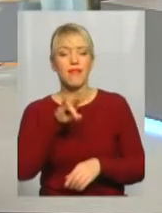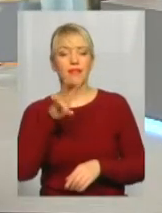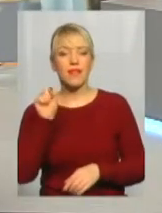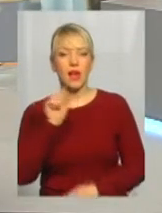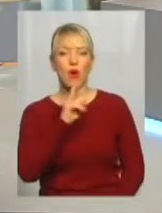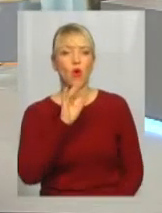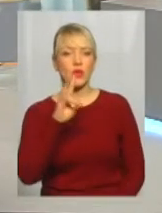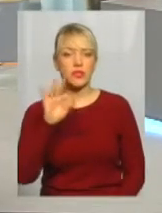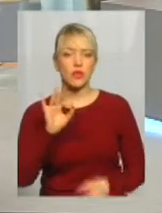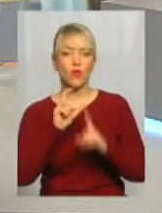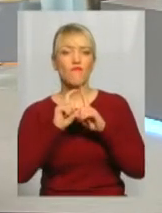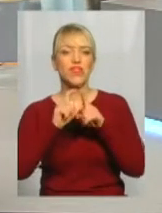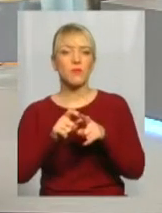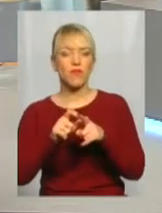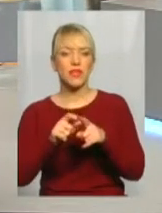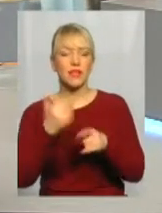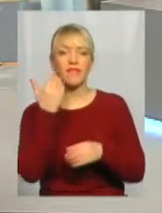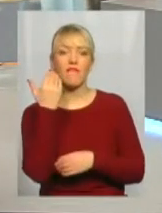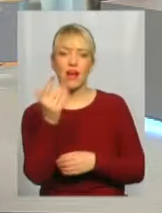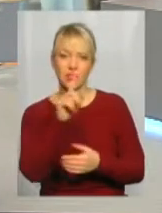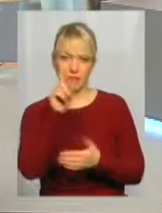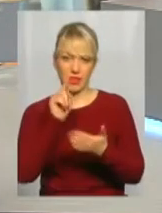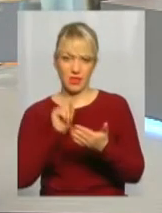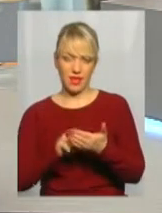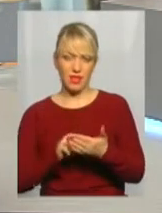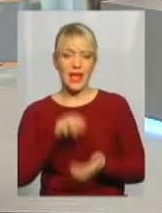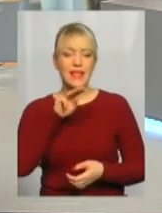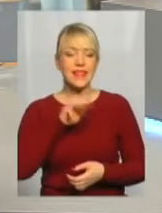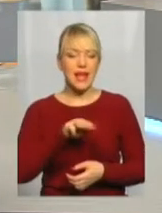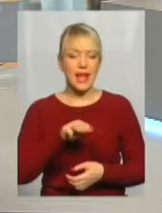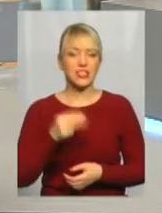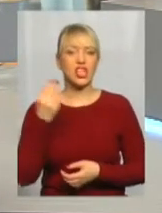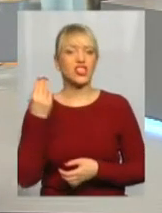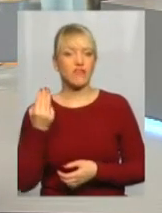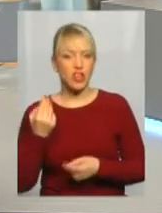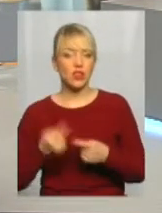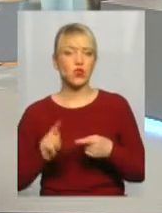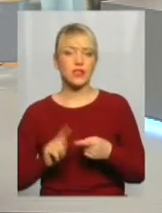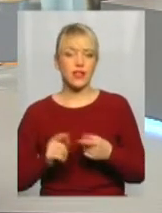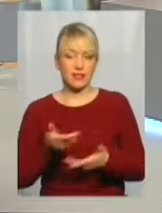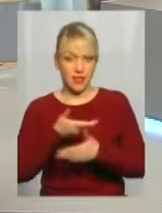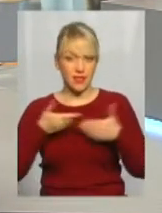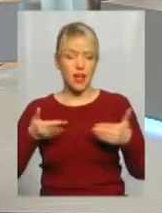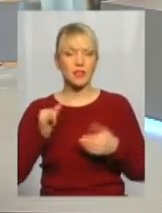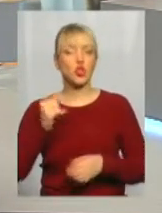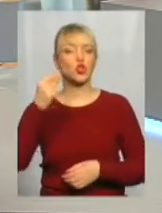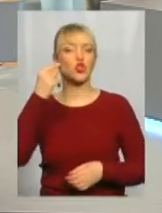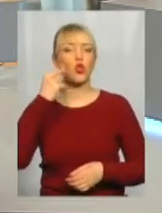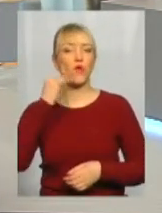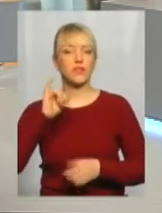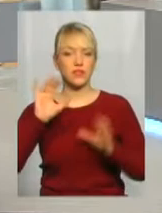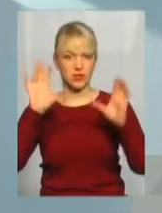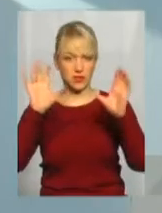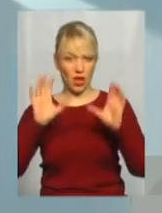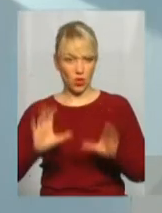на ваше запитання. Тарас Шевченко для нас і совість, і закон. І якби ми всі